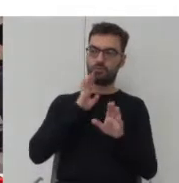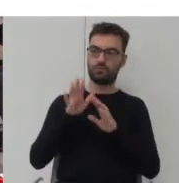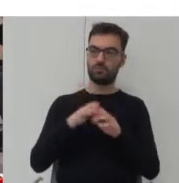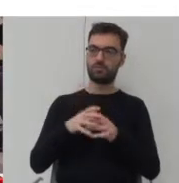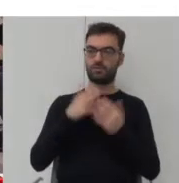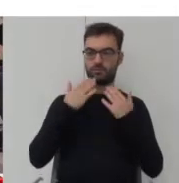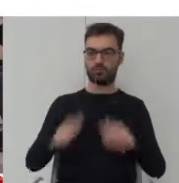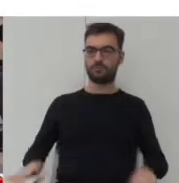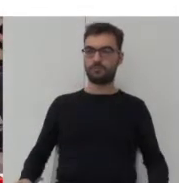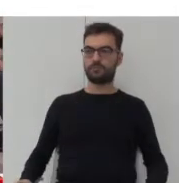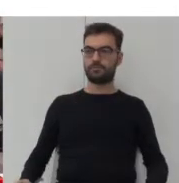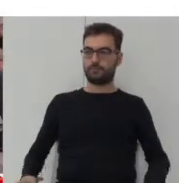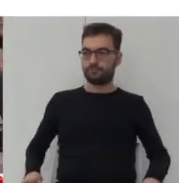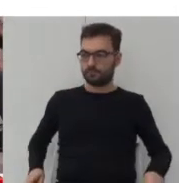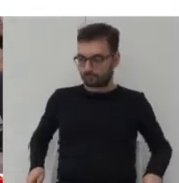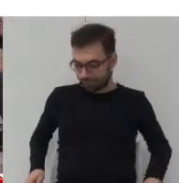Bardzo dziękujemy.